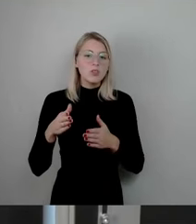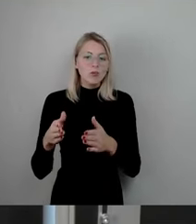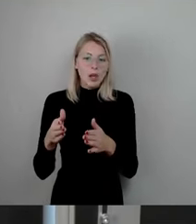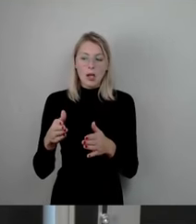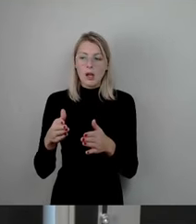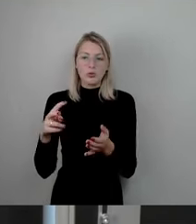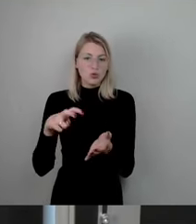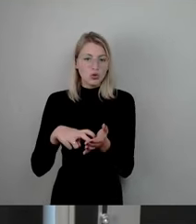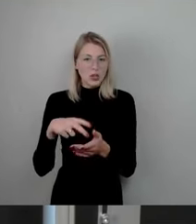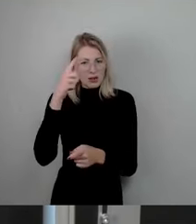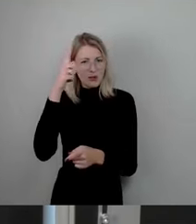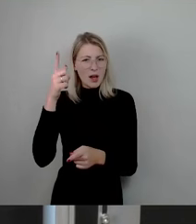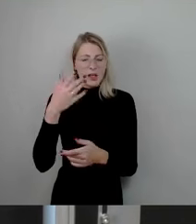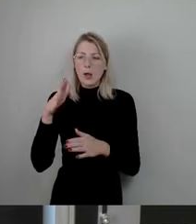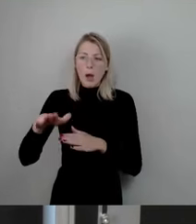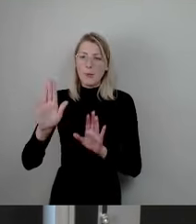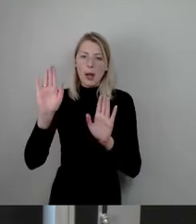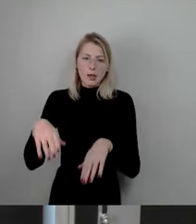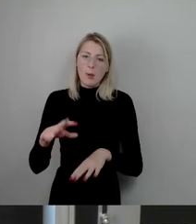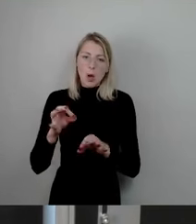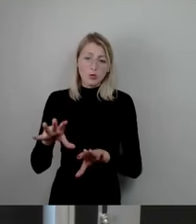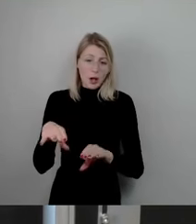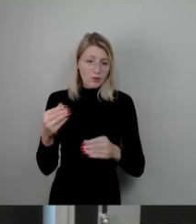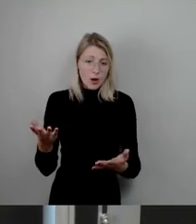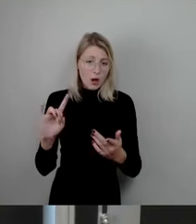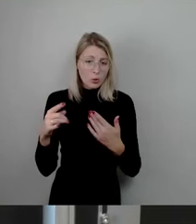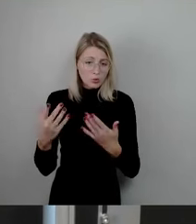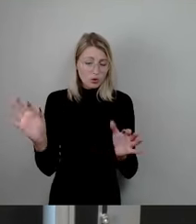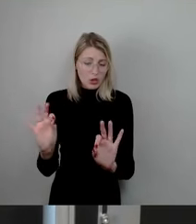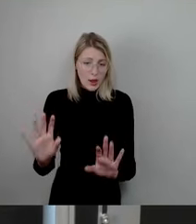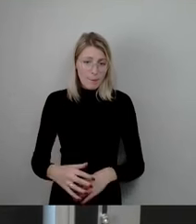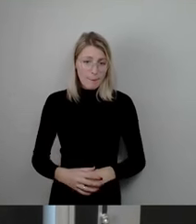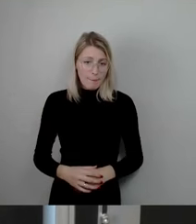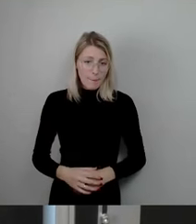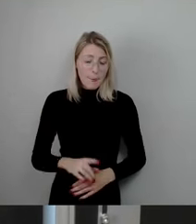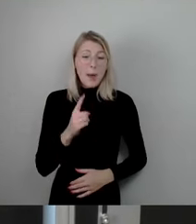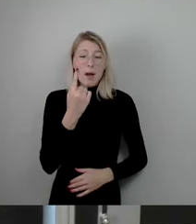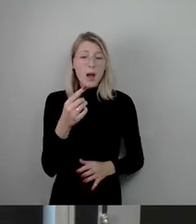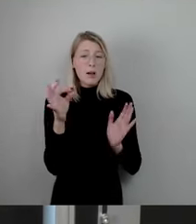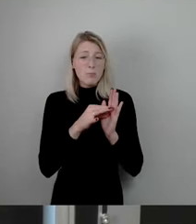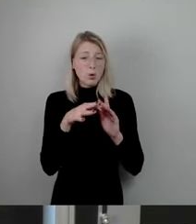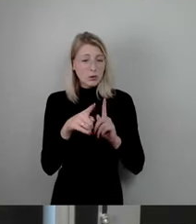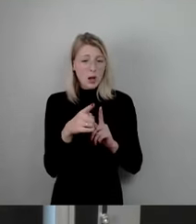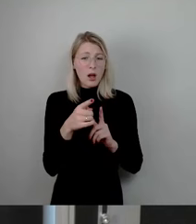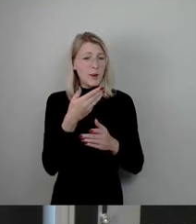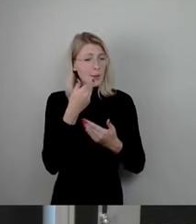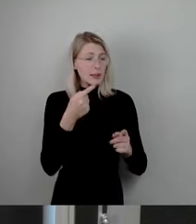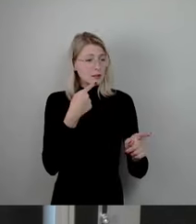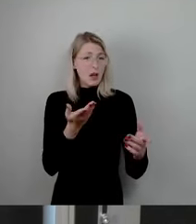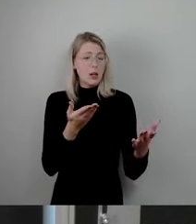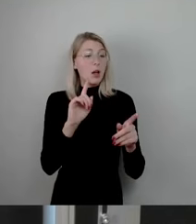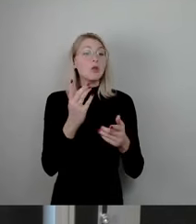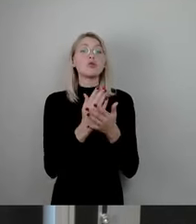weiß das, ist. Parkplätze, Park und Reit, brauchen wir gar nicht drüber reden. Es gibt aber einen Punkt, der überhaupt nicht angetastet wird. Habe ich auch nachgefragt.